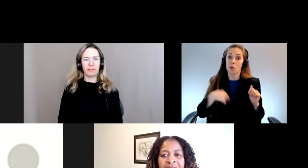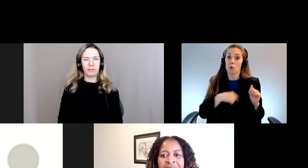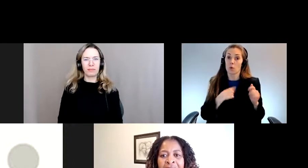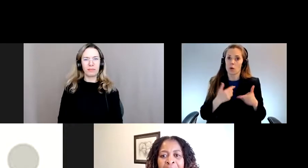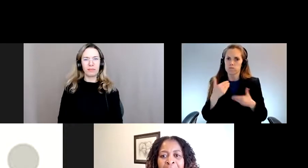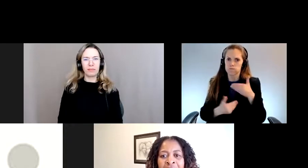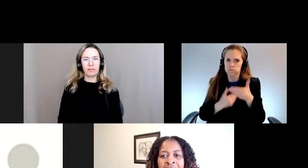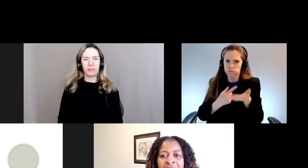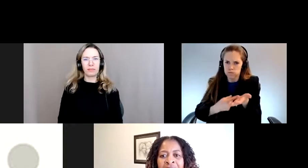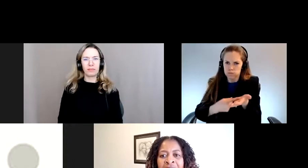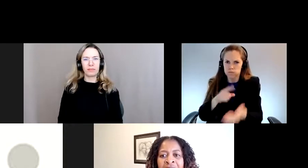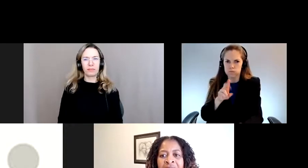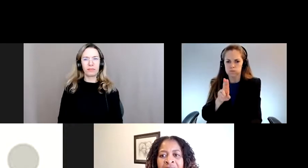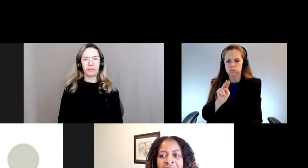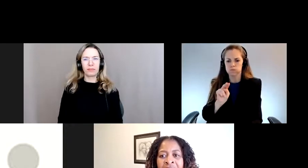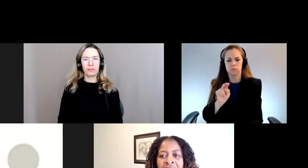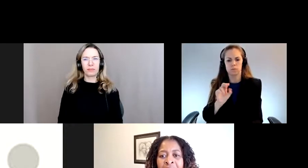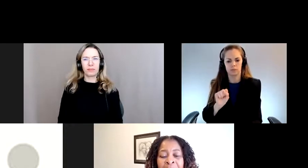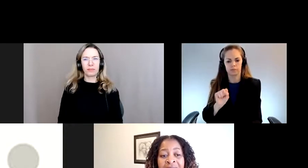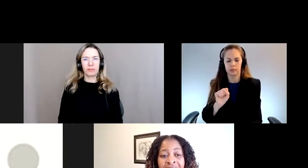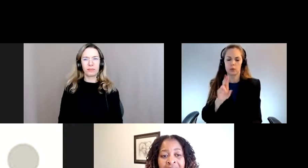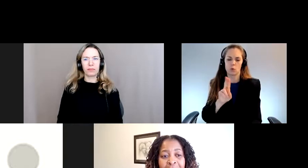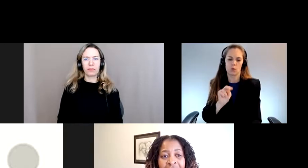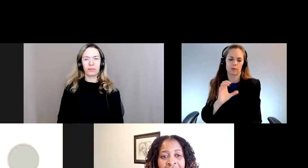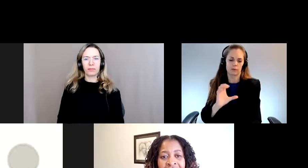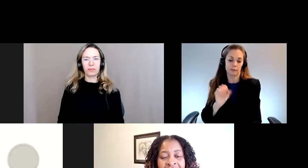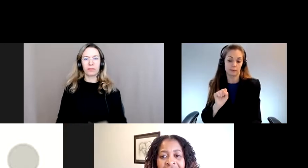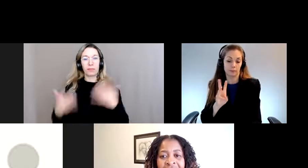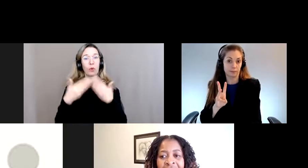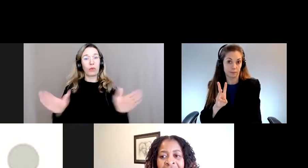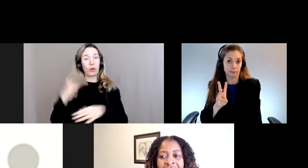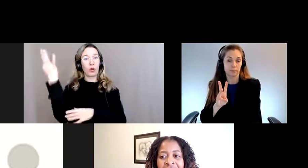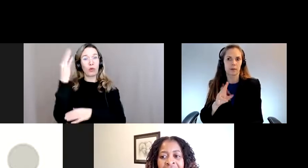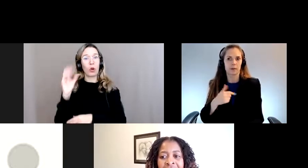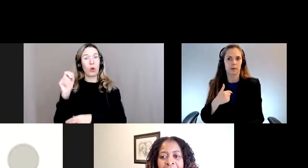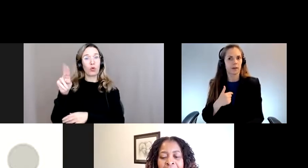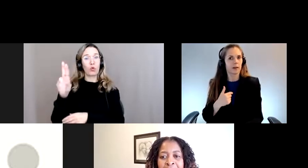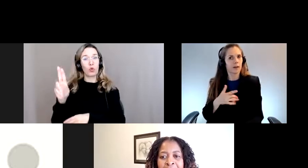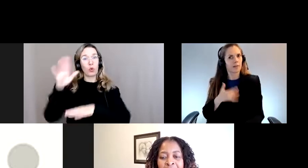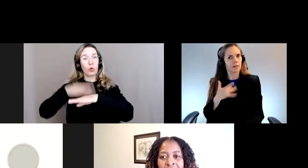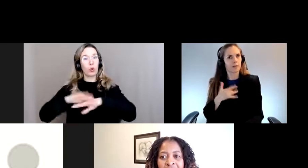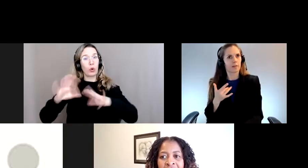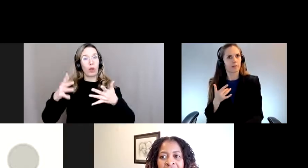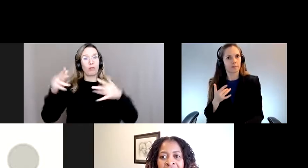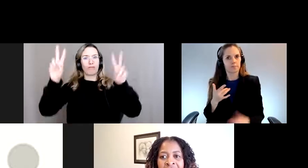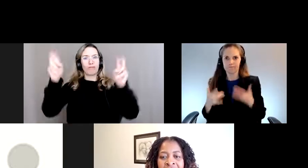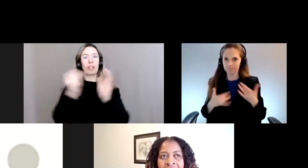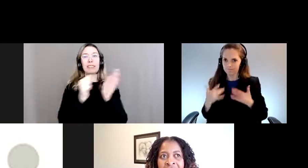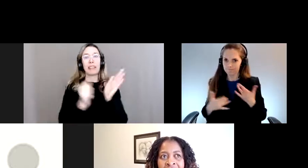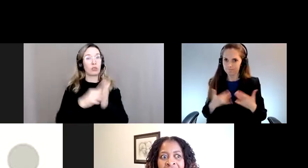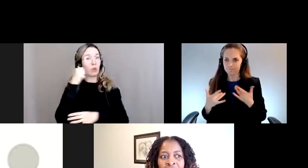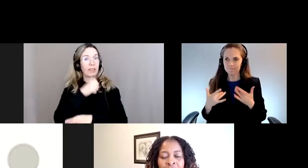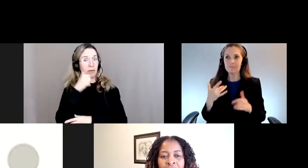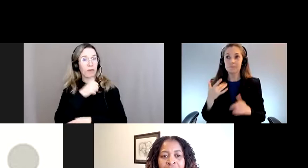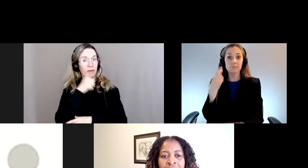Et nous allons entrer, c'est l'ouverture de la conférence de l'ONU sur le statut des femmes, et